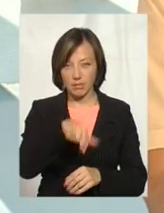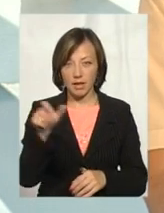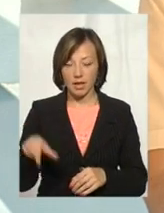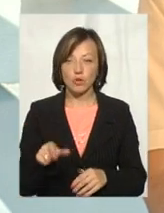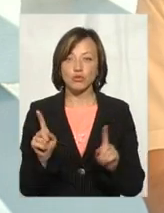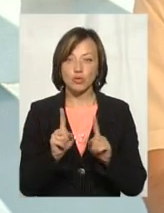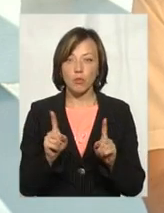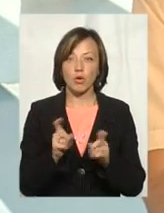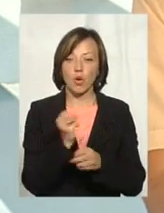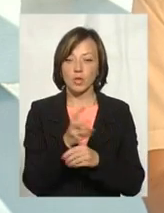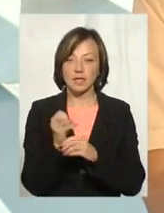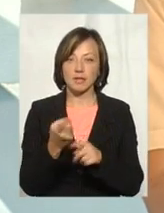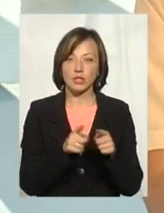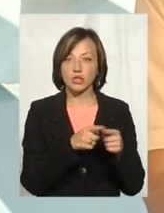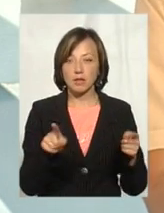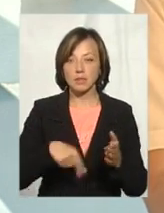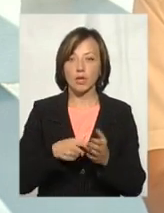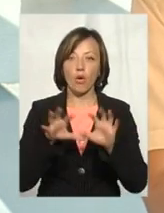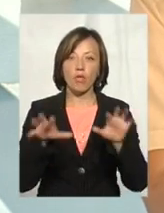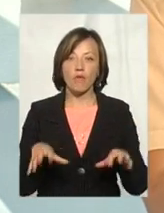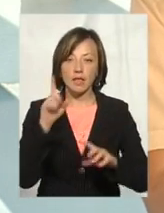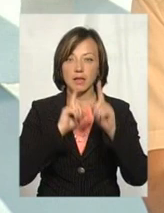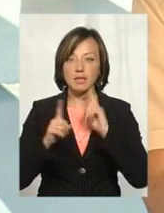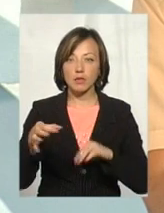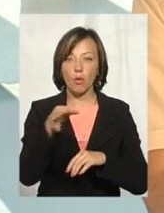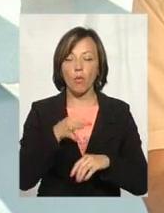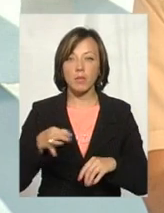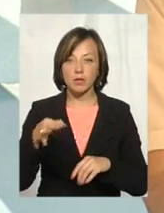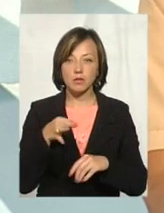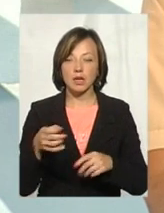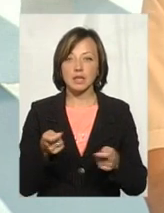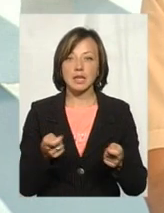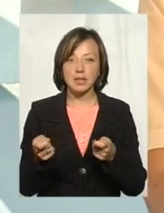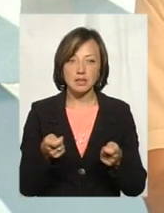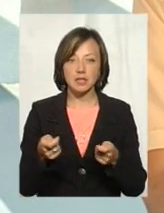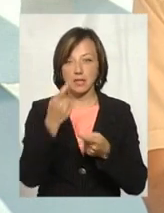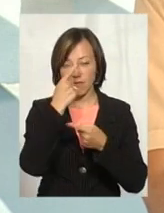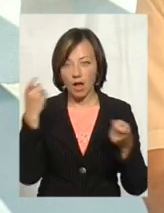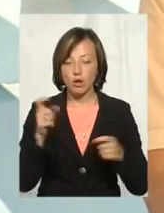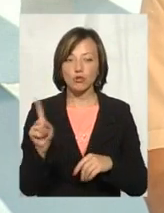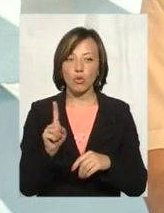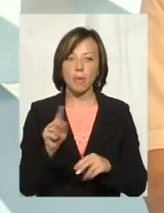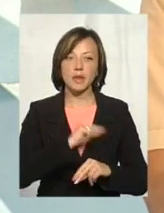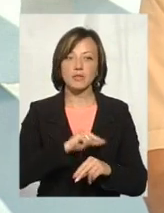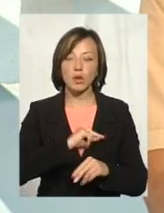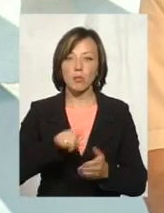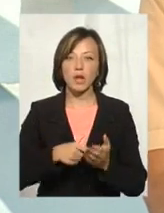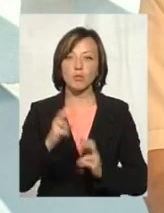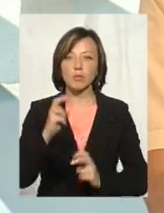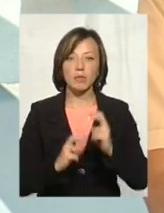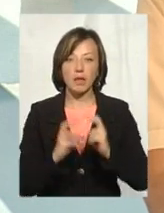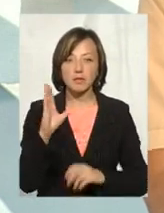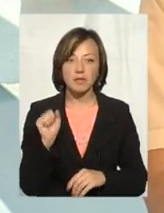для того, щоб розігнати. В цей час міський голова на сесії в обласній адміністрації заявляє, що працівники комунального